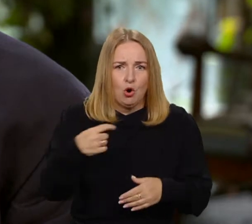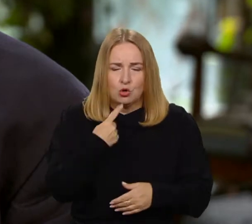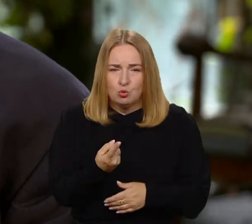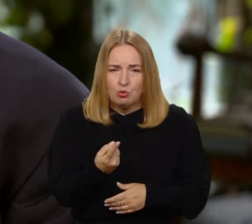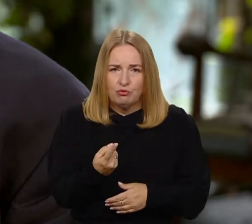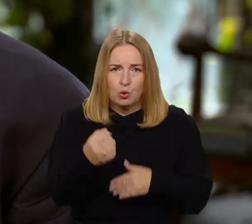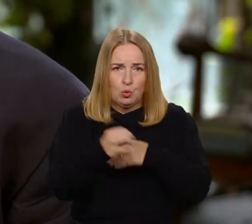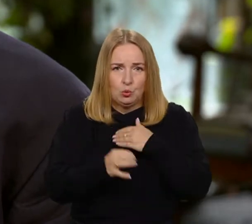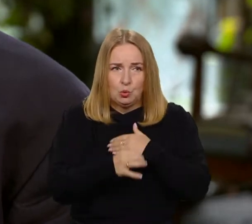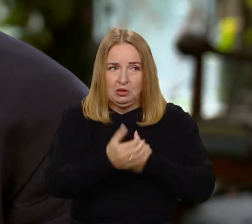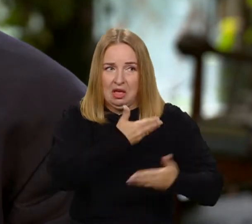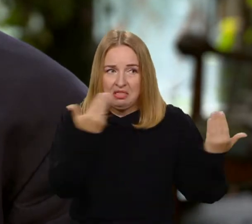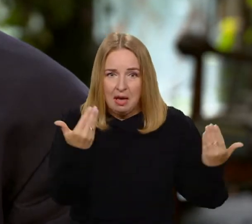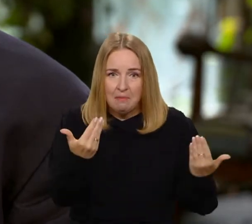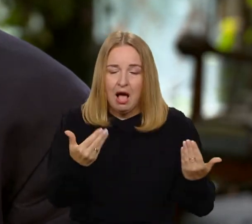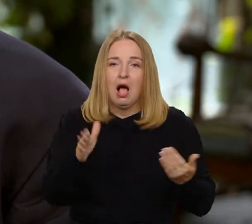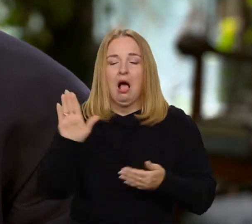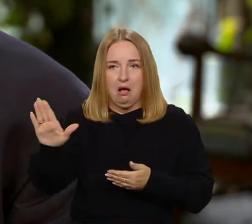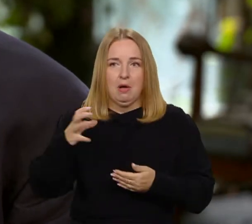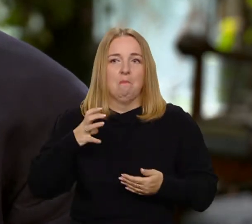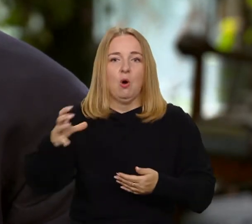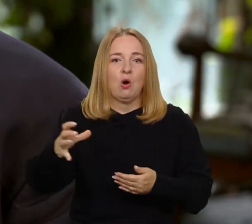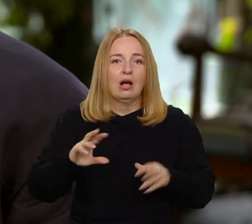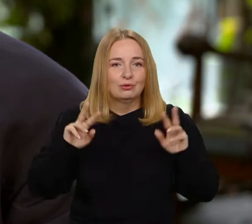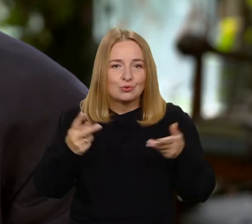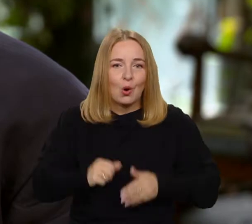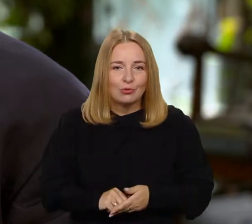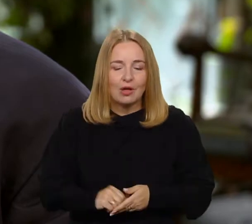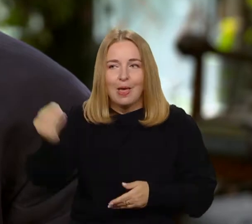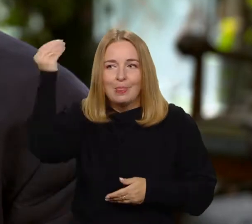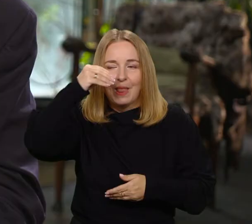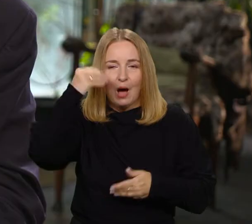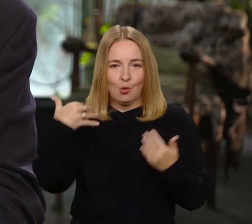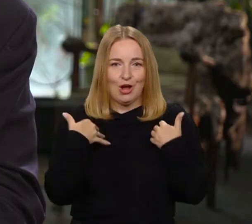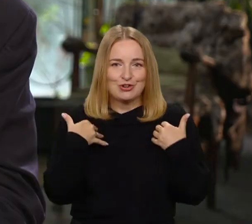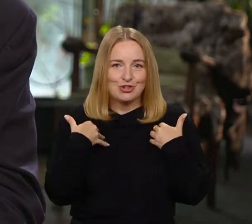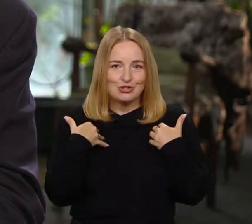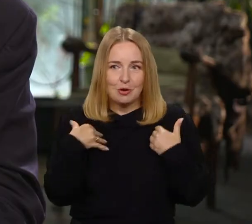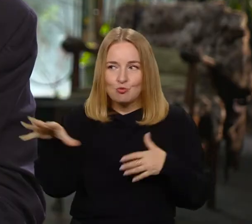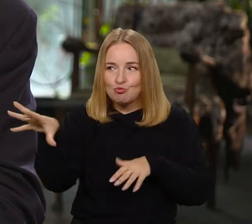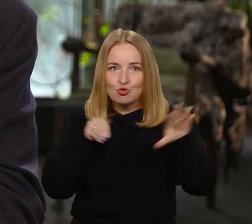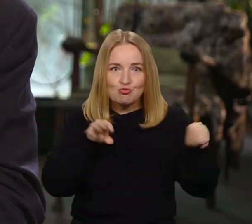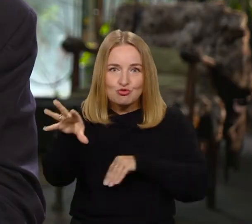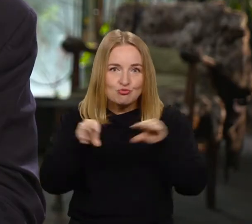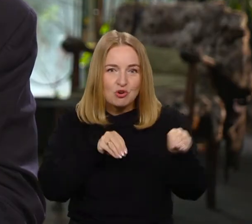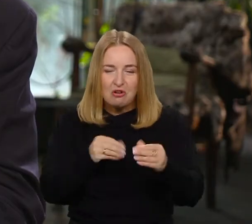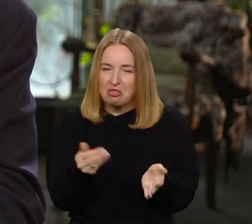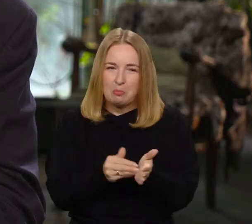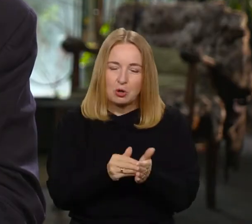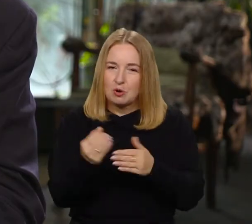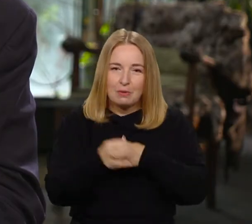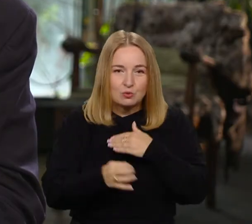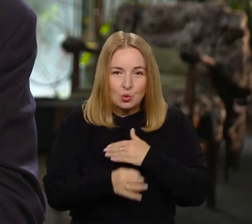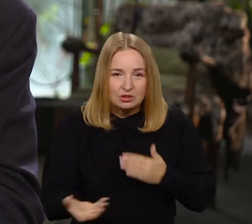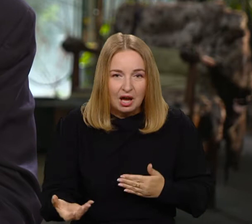akademickich studiów, że uczyło się z życia, a nie na jakiejś uczelni. W Ameryce jest takie